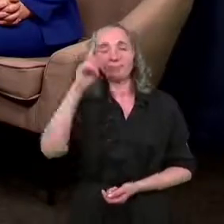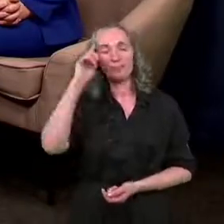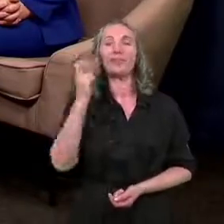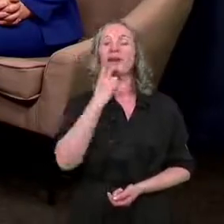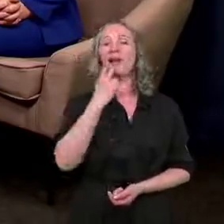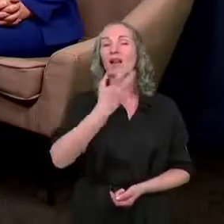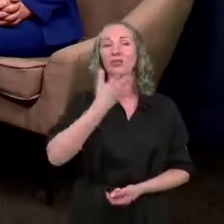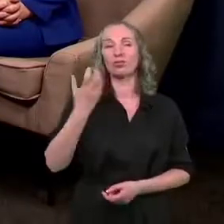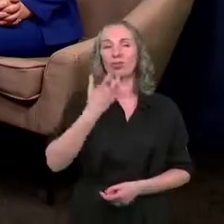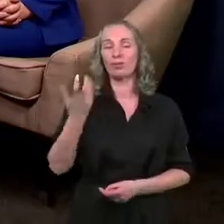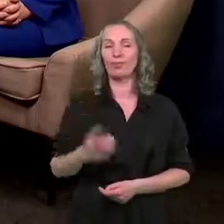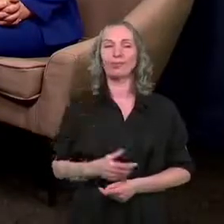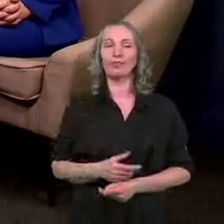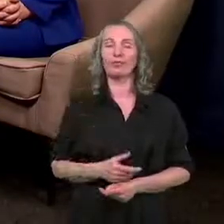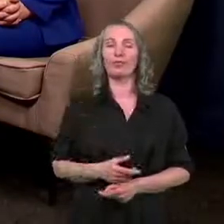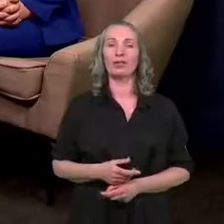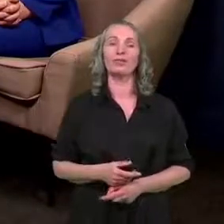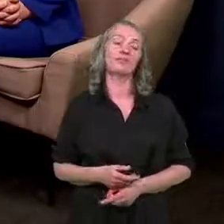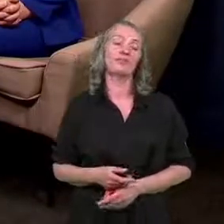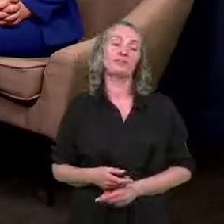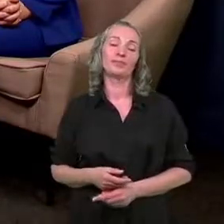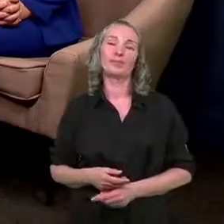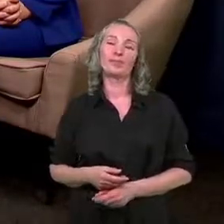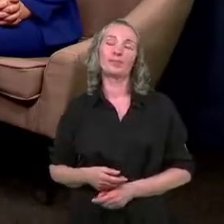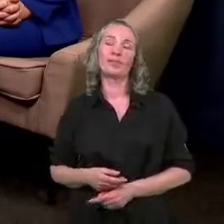elektrociepłowni przy okazji też